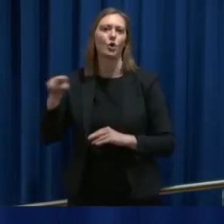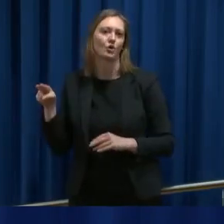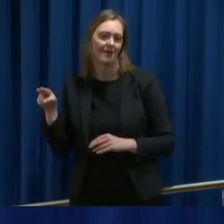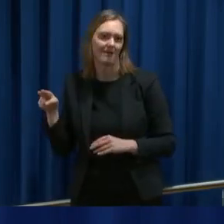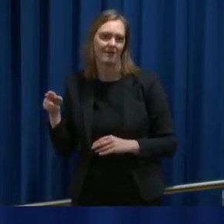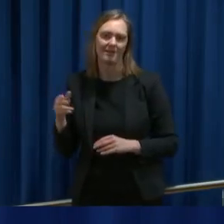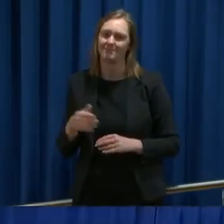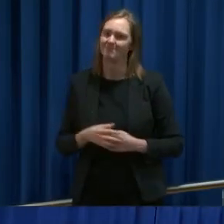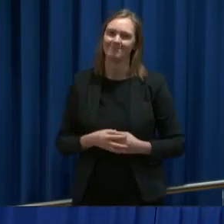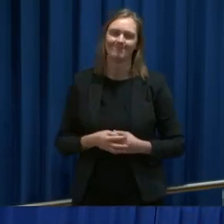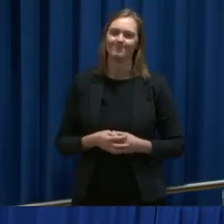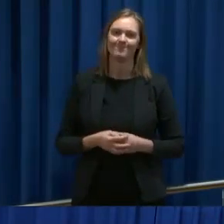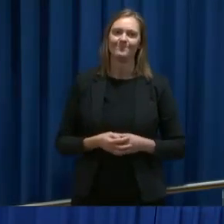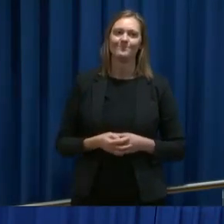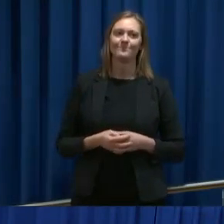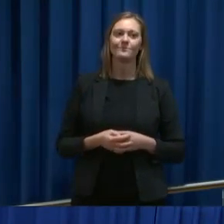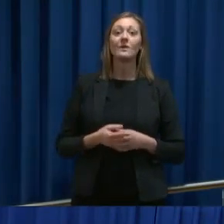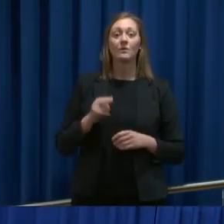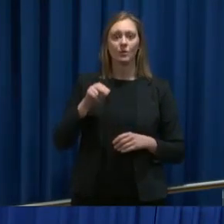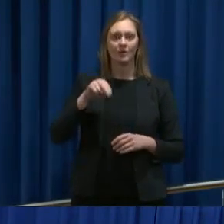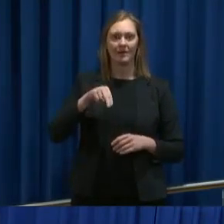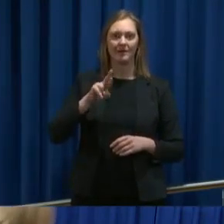tilrådelig. Da er det NRK.